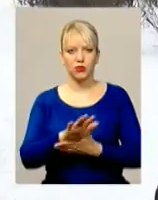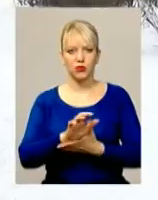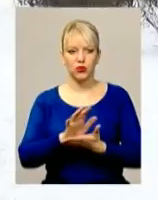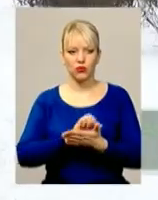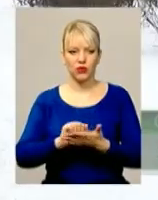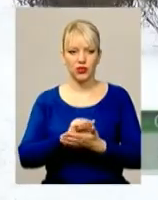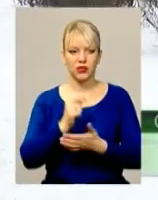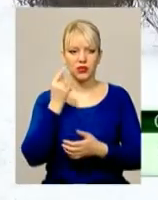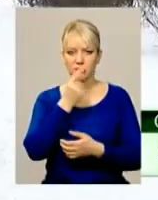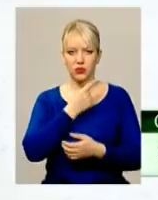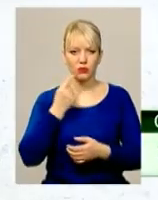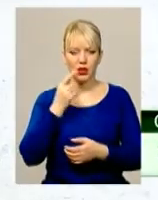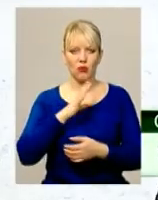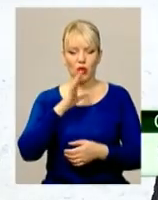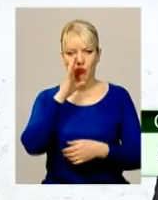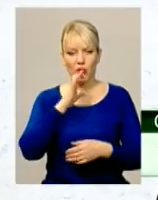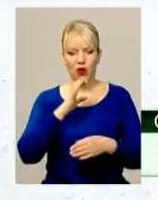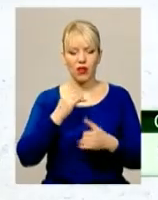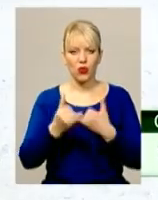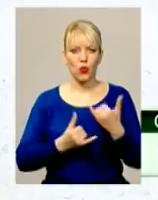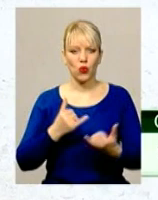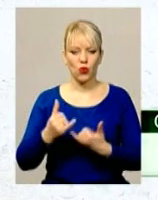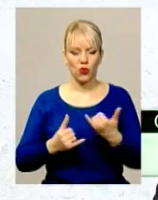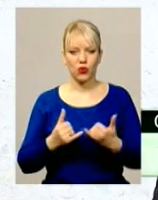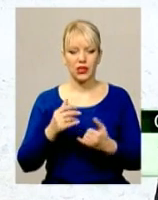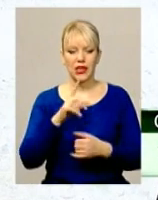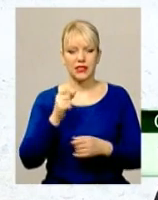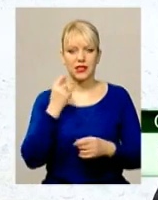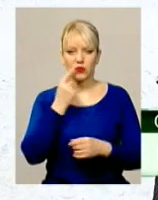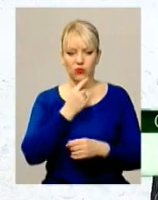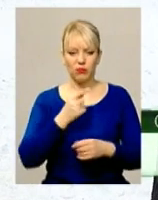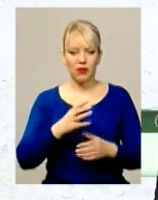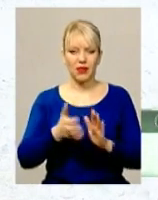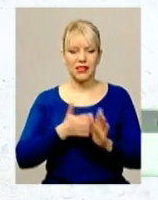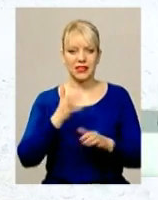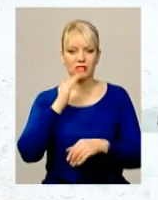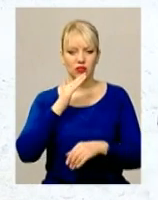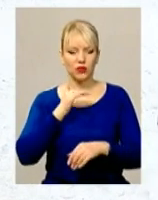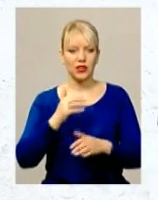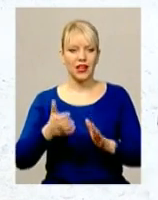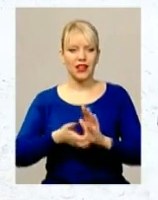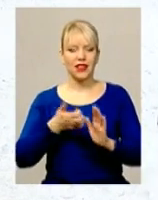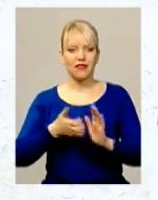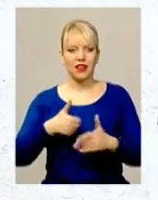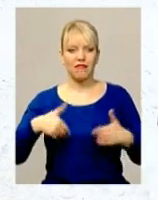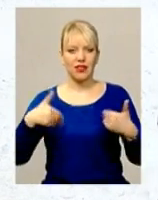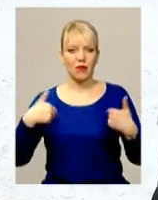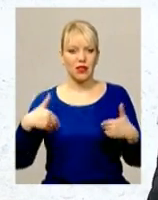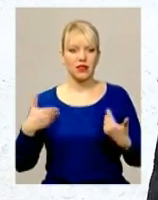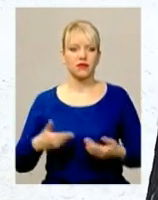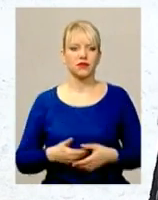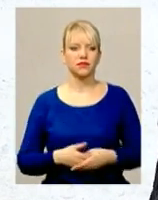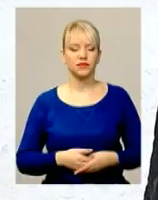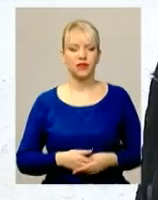зуби. Поганий уход за ними, нестача води, не вистачає вітамінів і